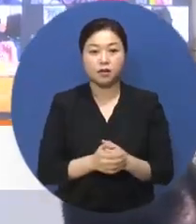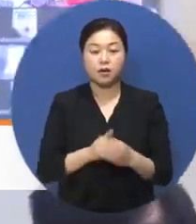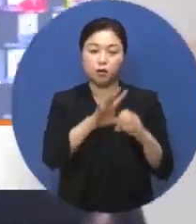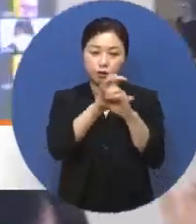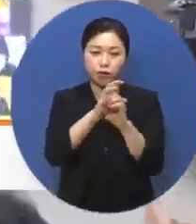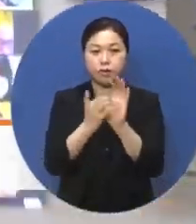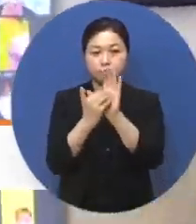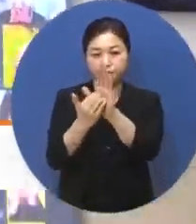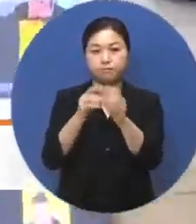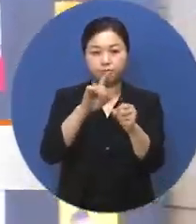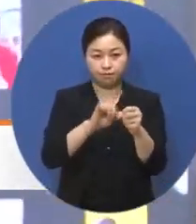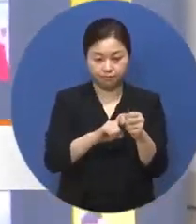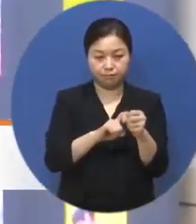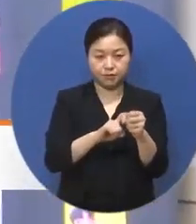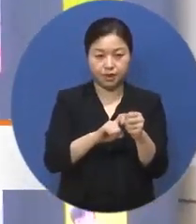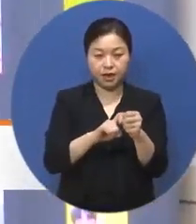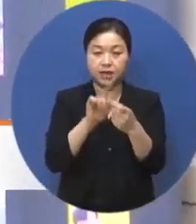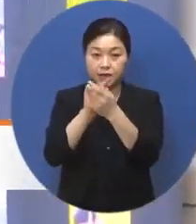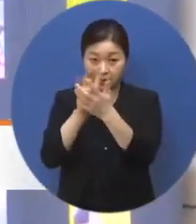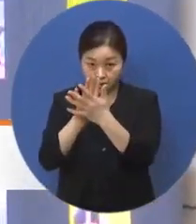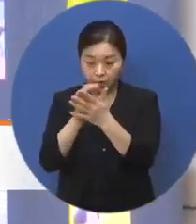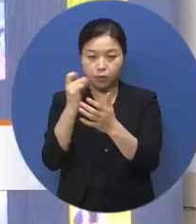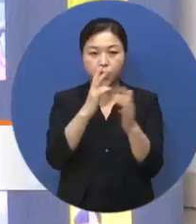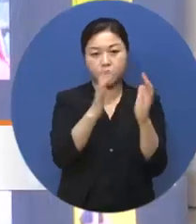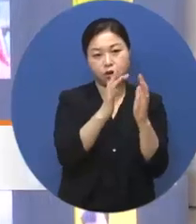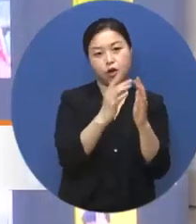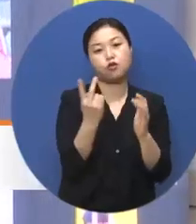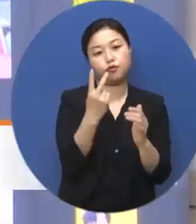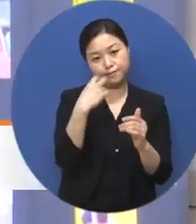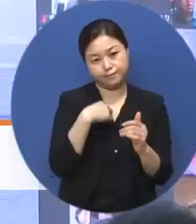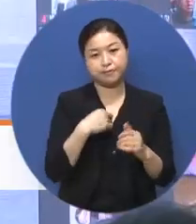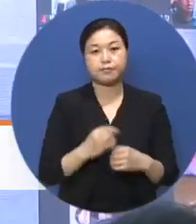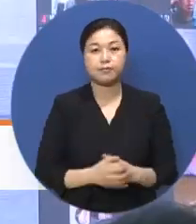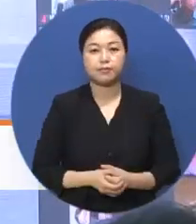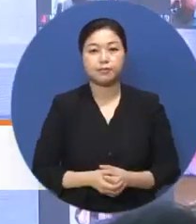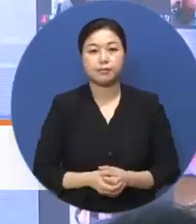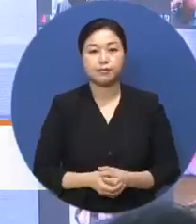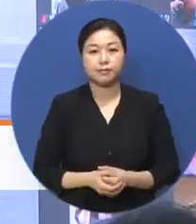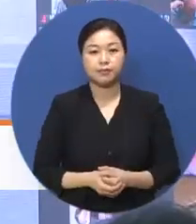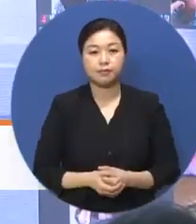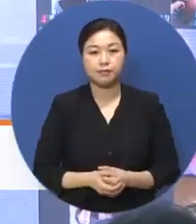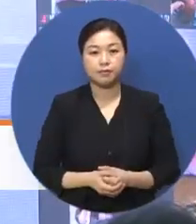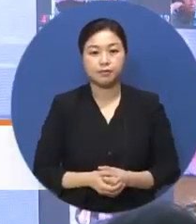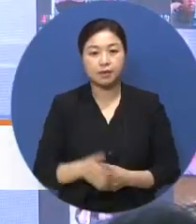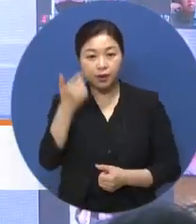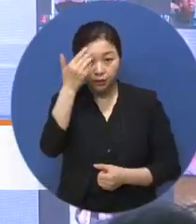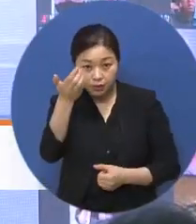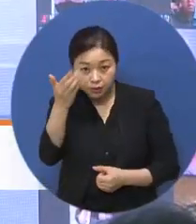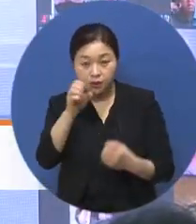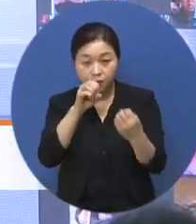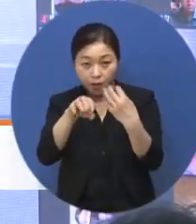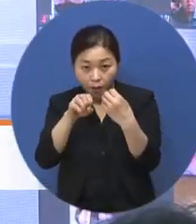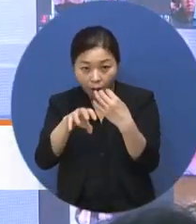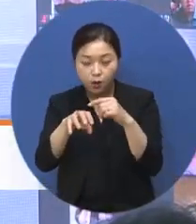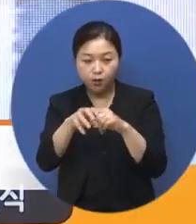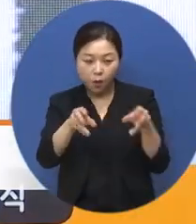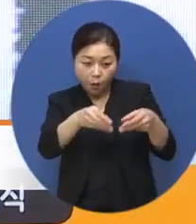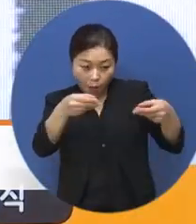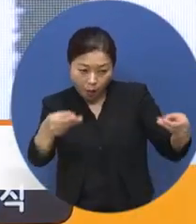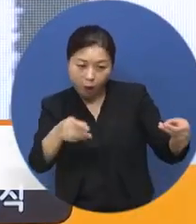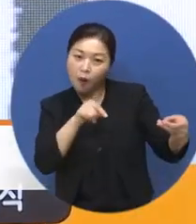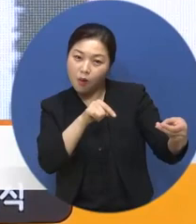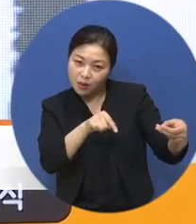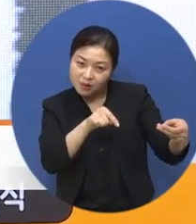온, 오프라인을 병행하는 방식으로 진행됐습니다. 또한 퀴즈쇼와 언박싱 영상 공모전 등